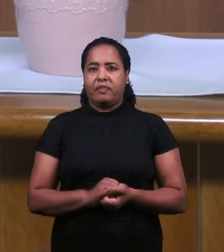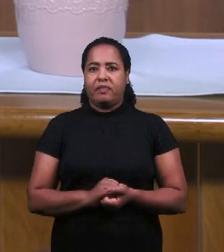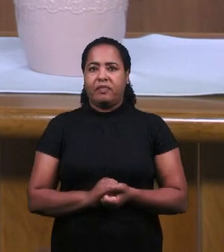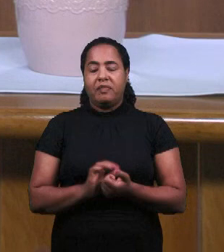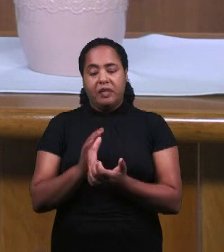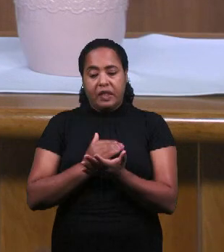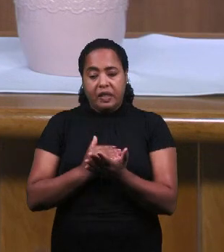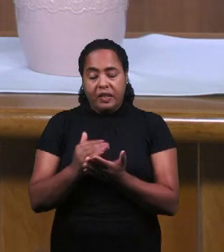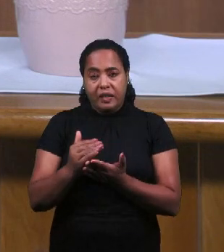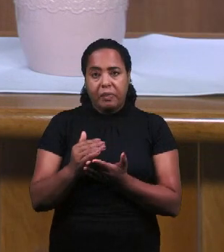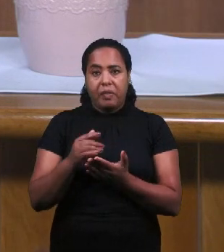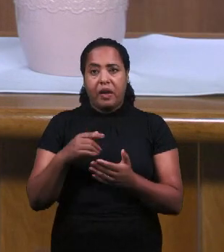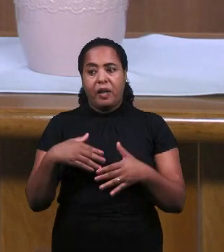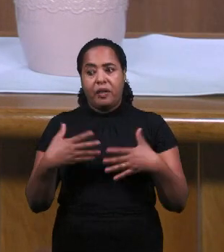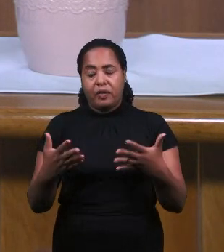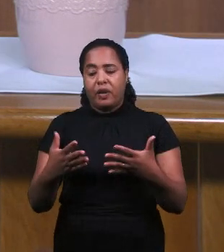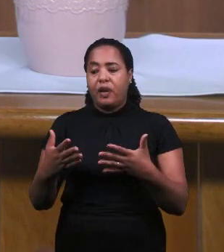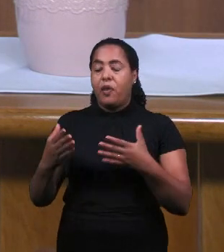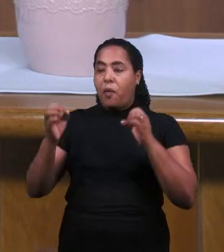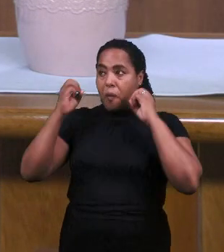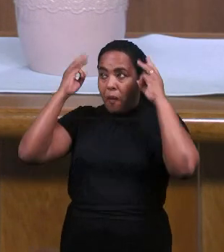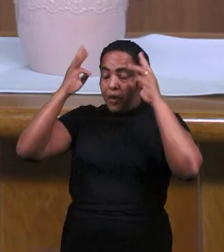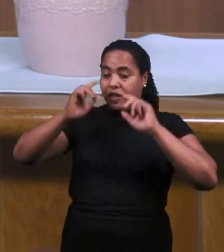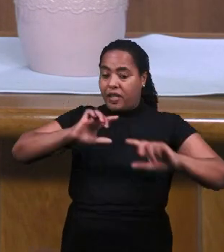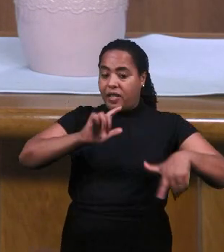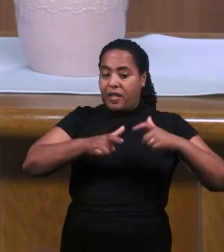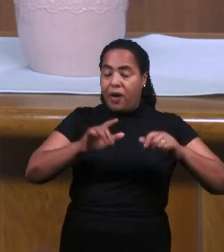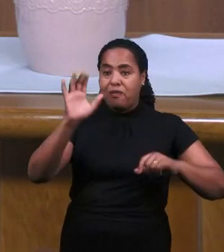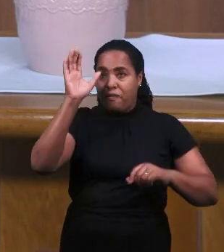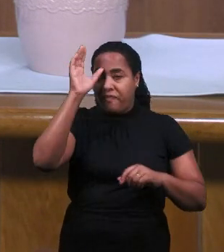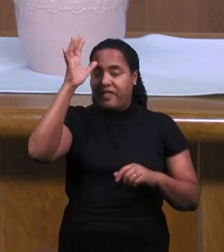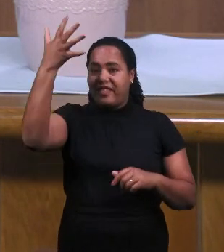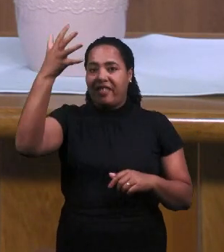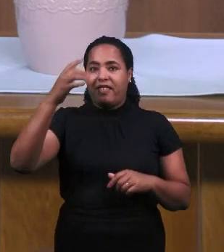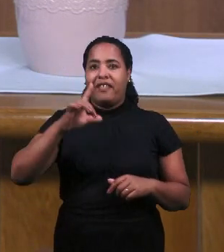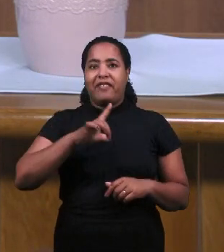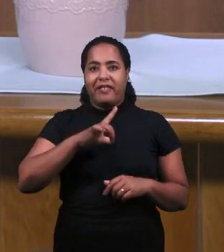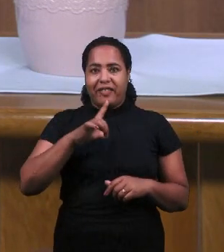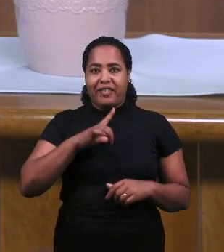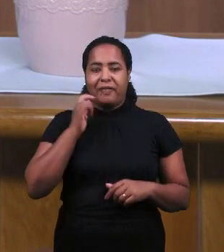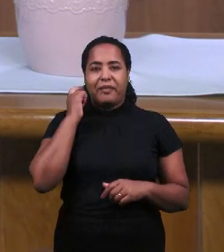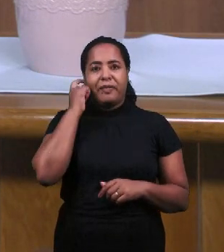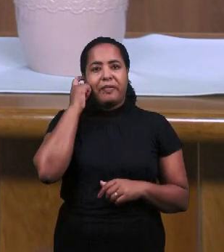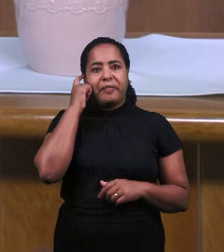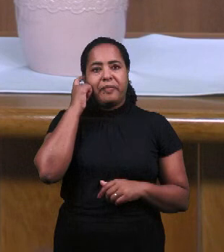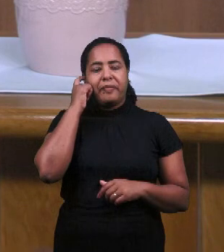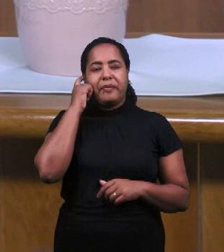Начале Израиля Потом Всего Мира И Так Там Были Знамения